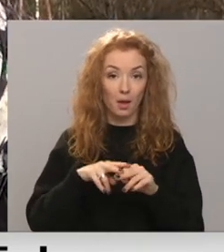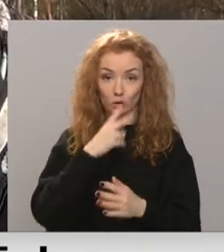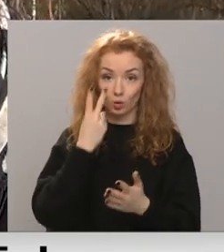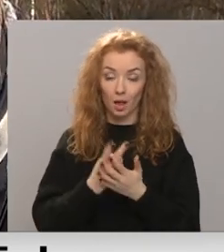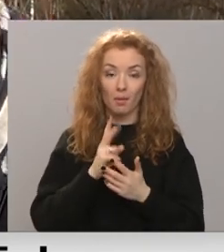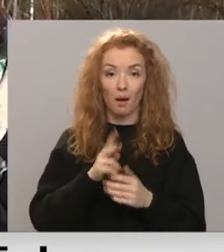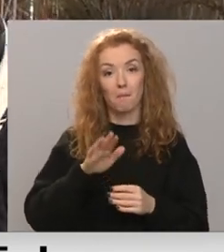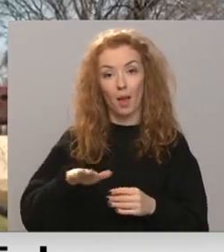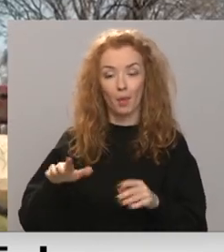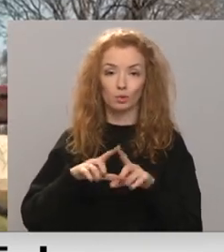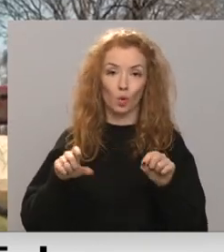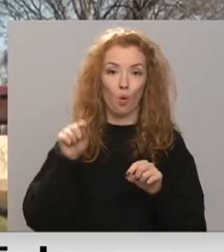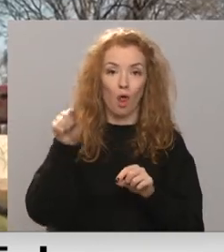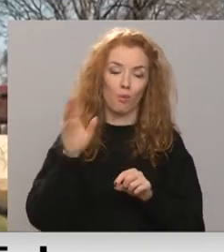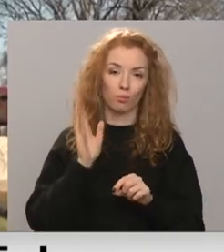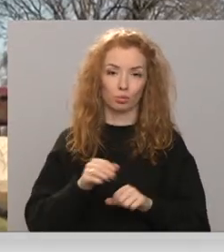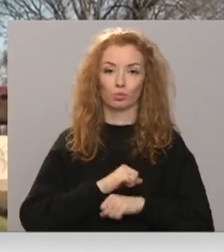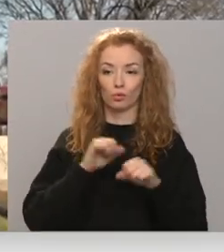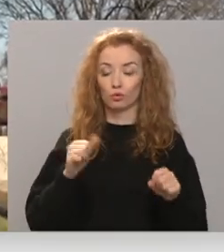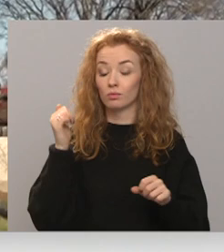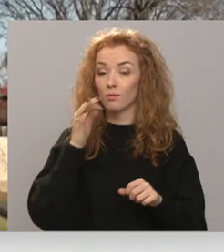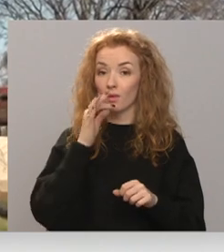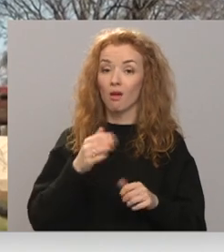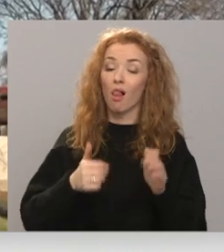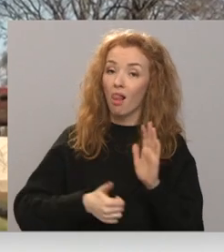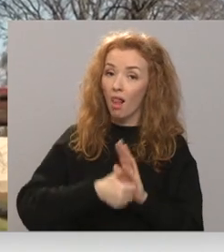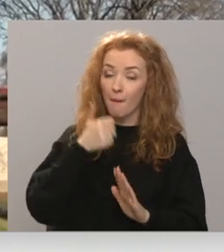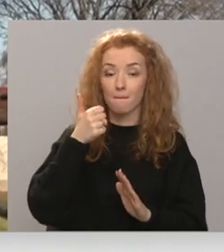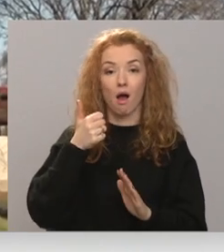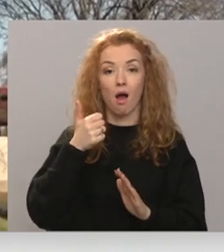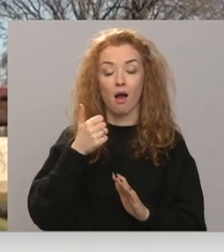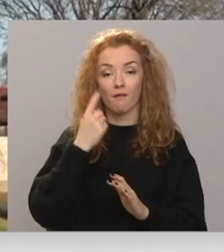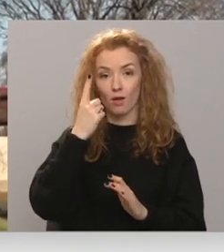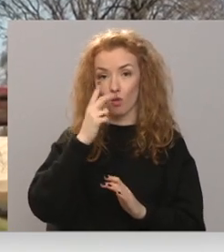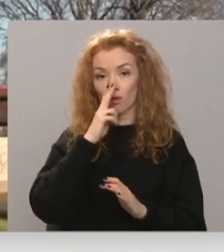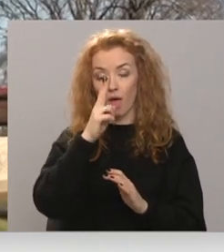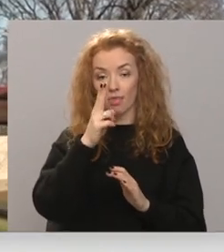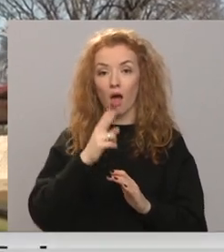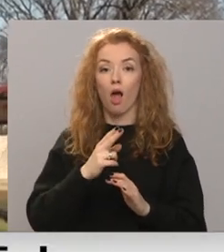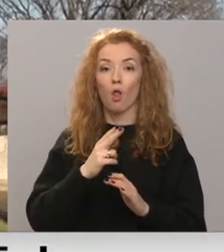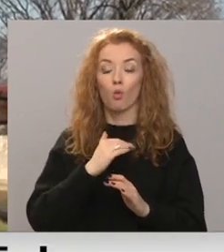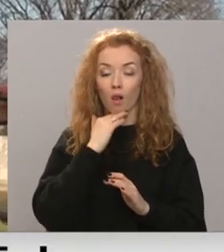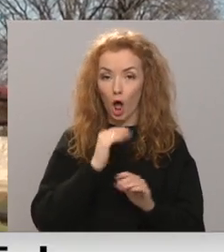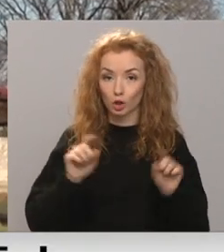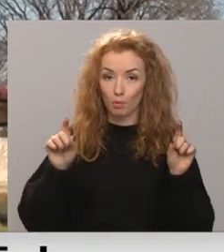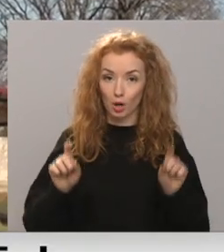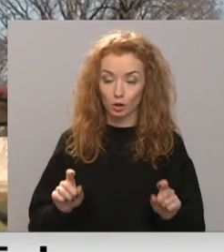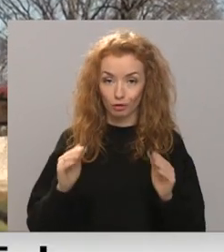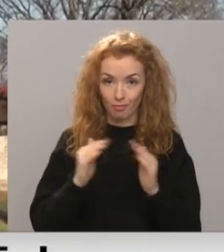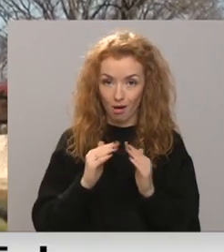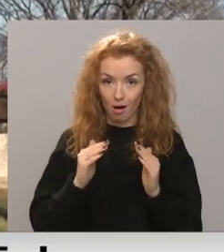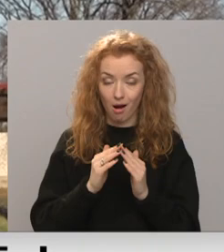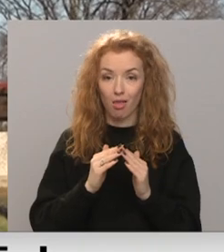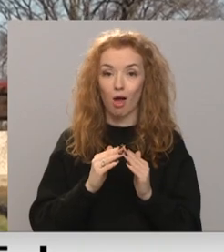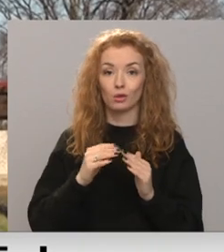bērnu skolā būs droši. Labāk, ka tomēr vienu nedēļu tā klase pasēž mājās un